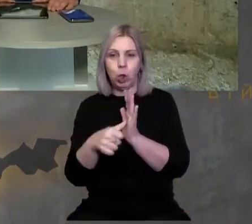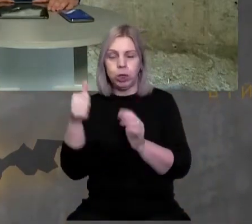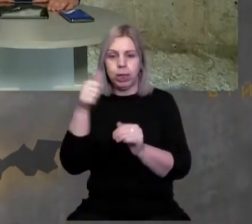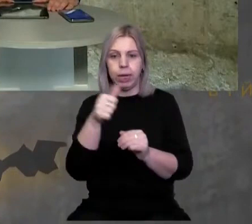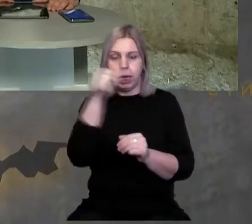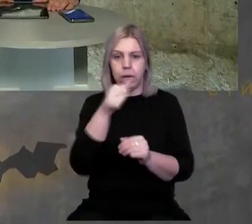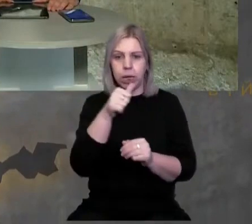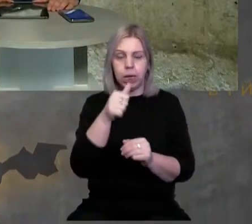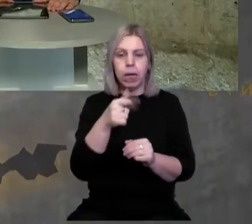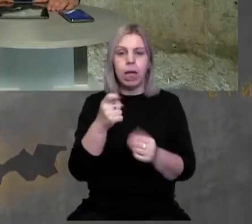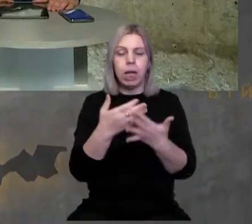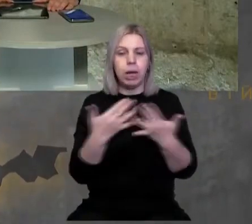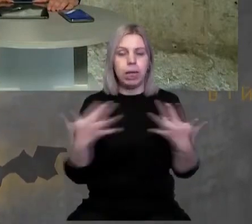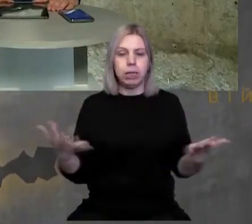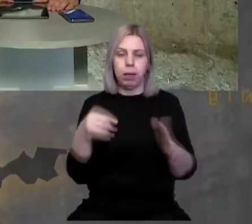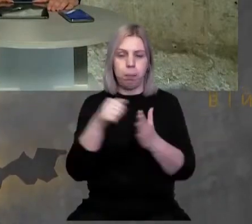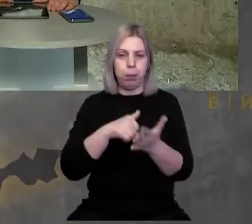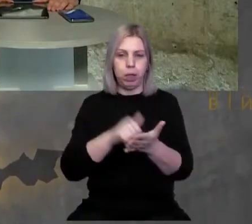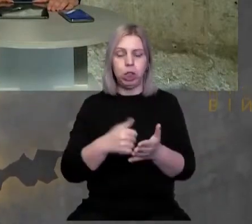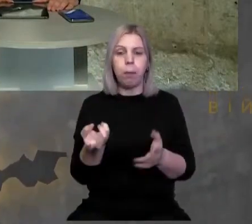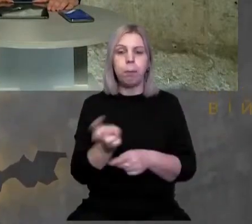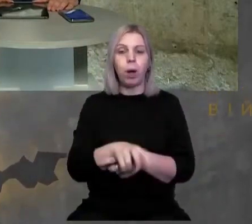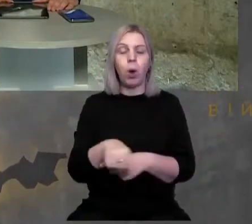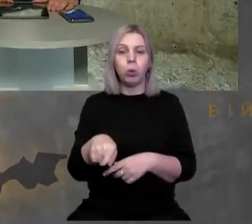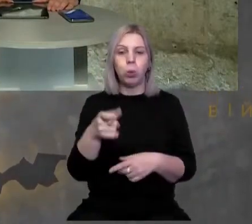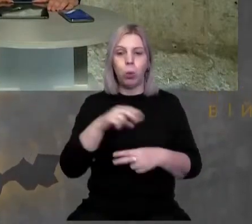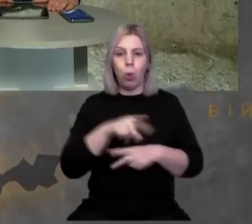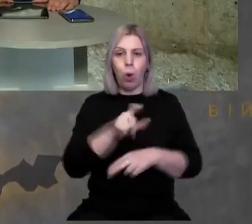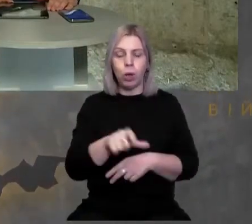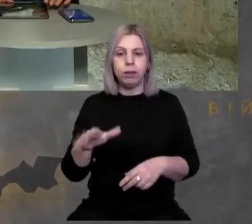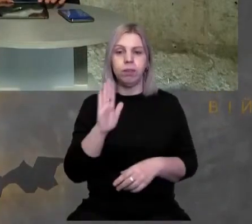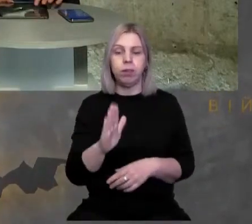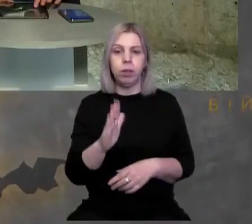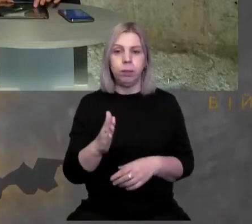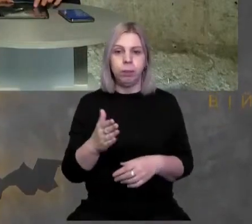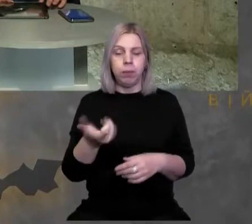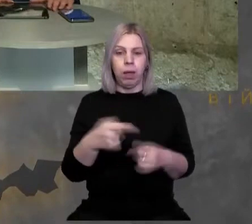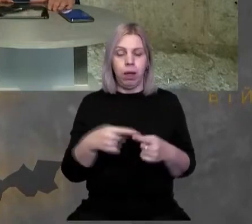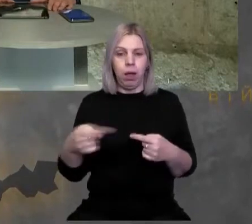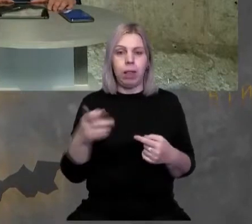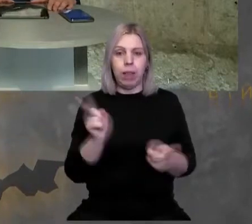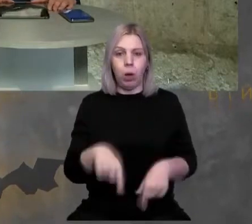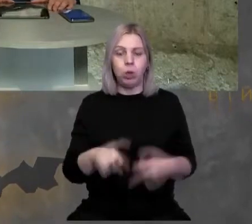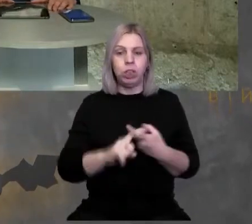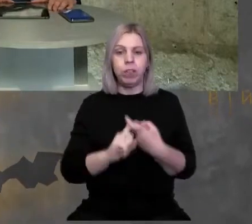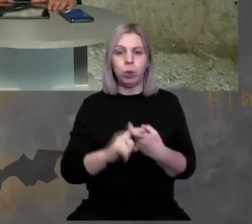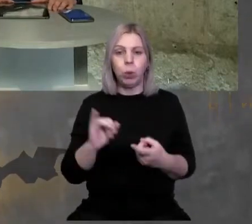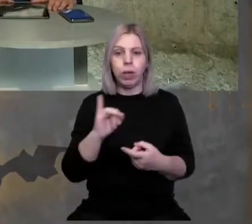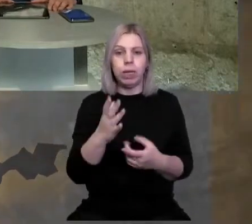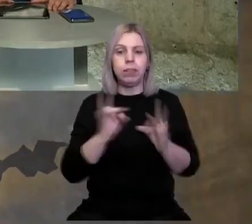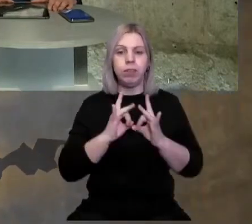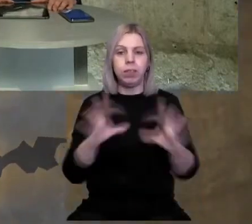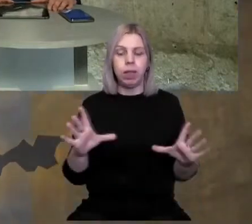рік з різних приводів. З приходу угорців в Панонію, а також у зв'язку із